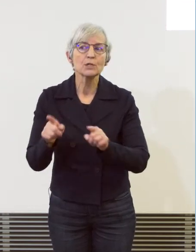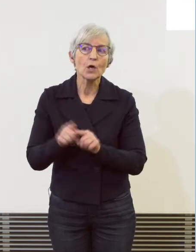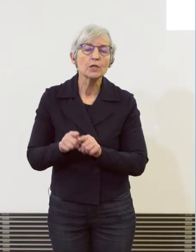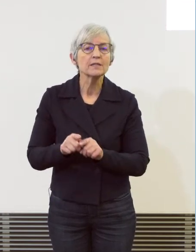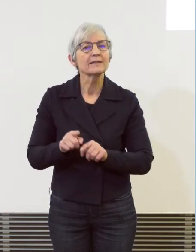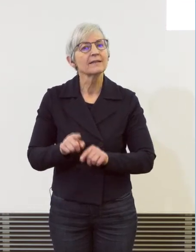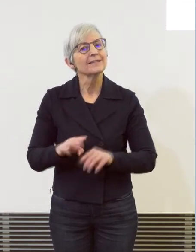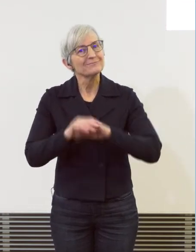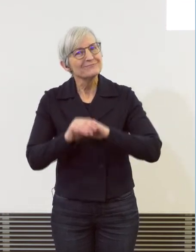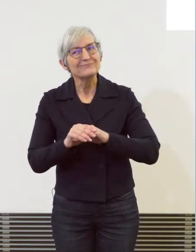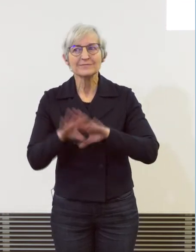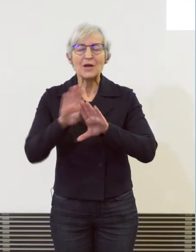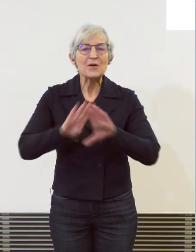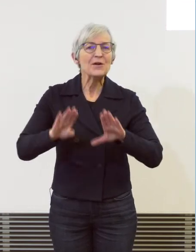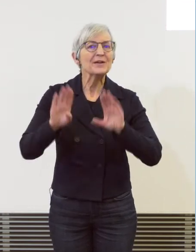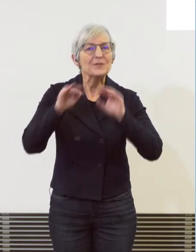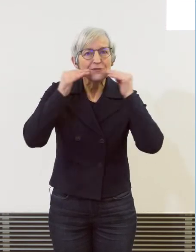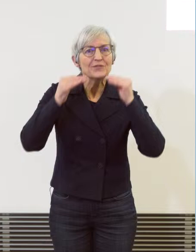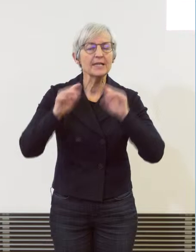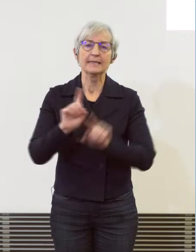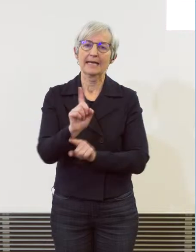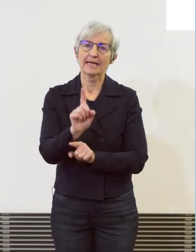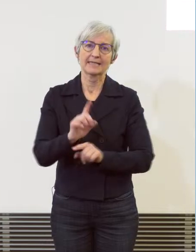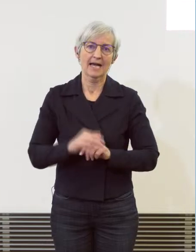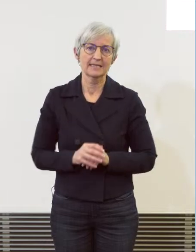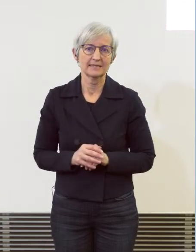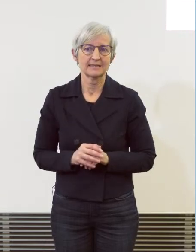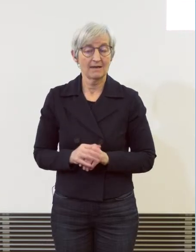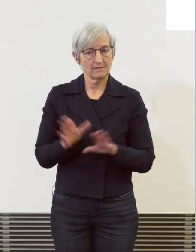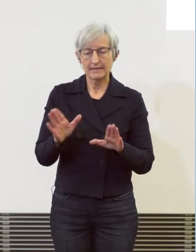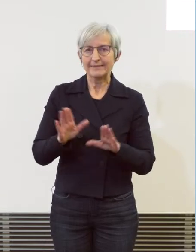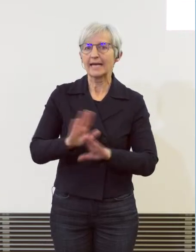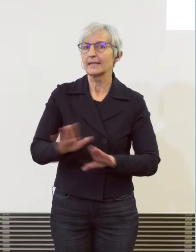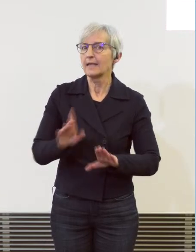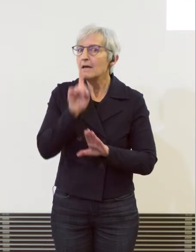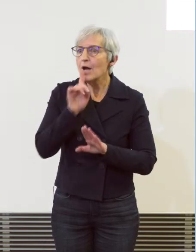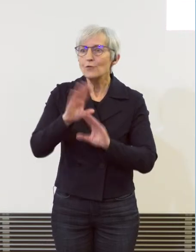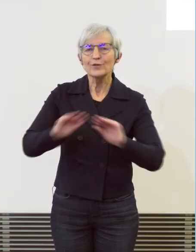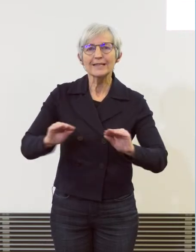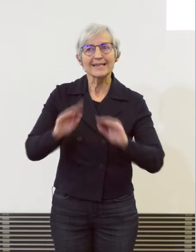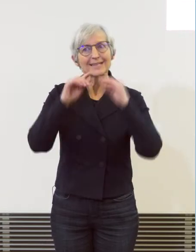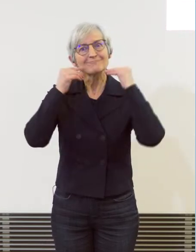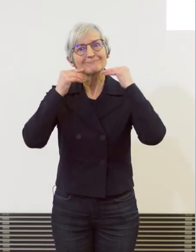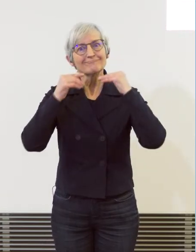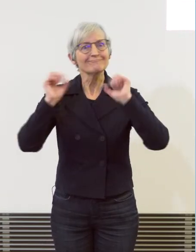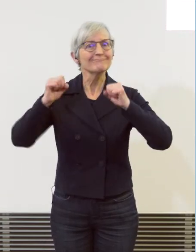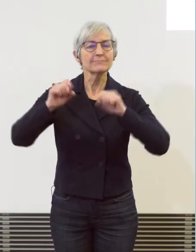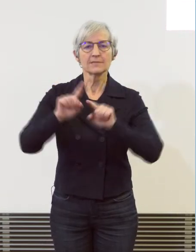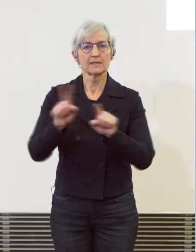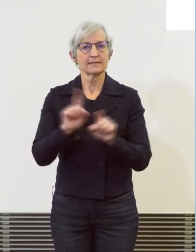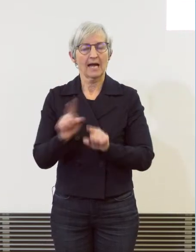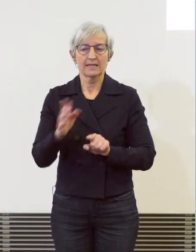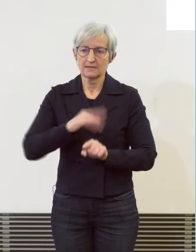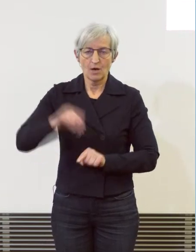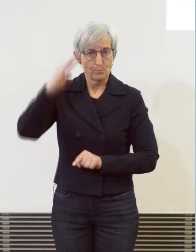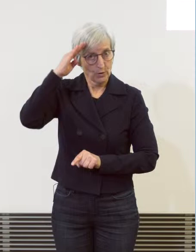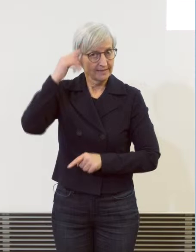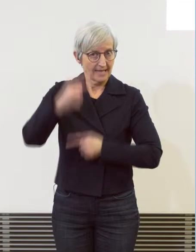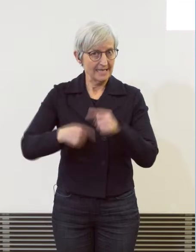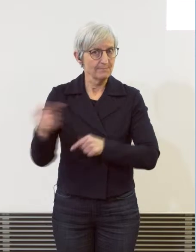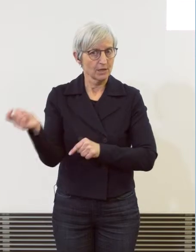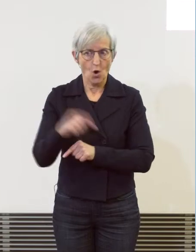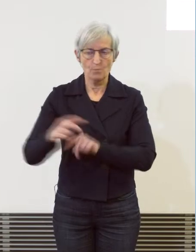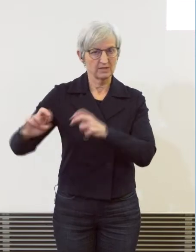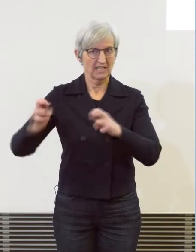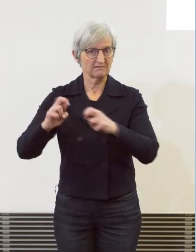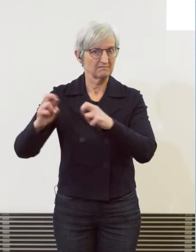die Polizei nicht ausrücken? Die Polizei rückt nicht aus, wenn es friedlich ist, sondern wenn sie muss ausrücken. Ohne Straftatbestand heisst, dass